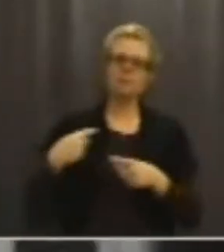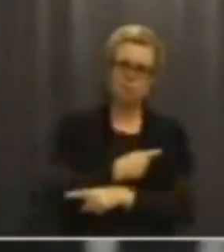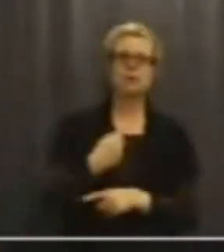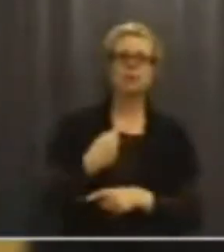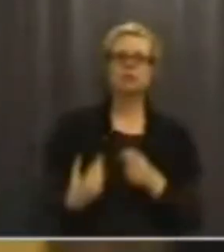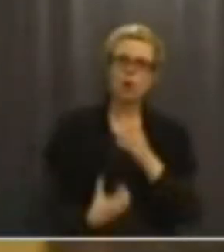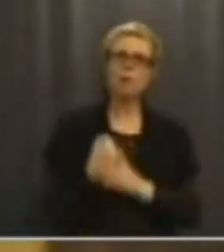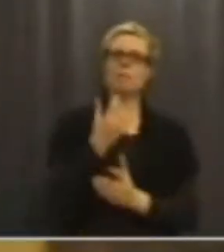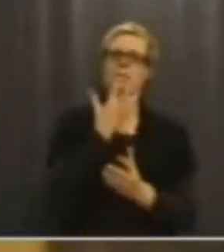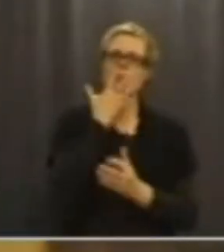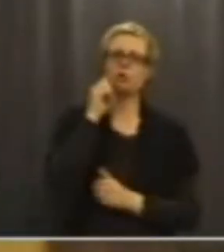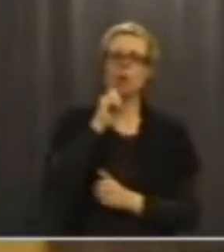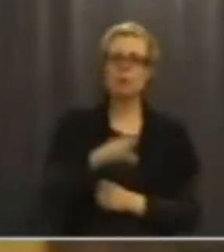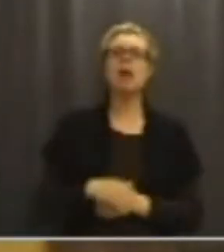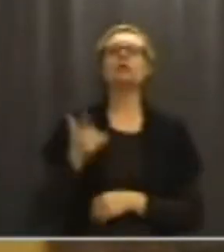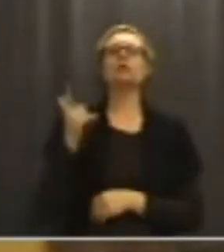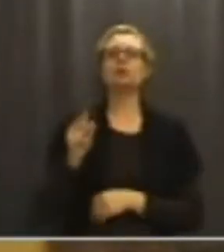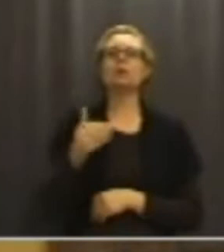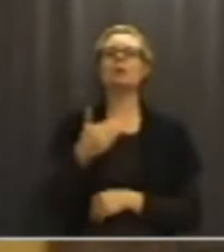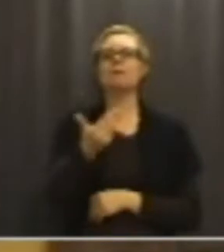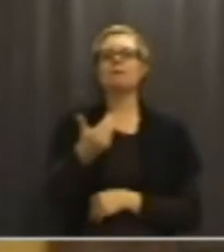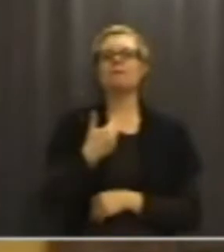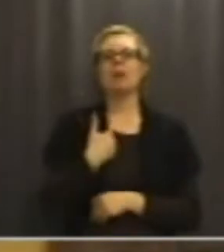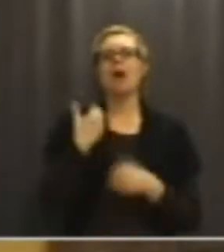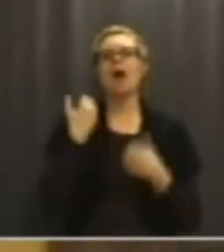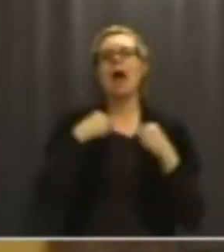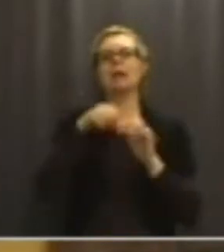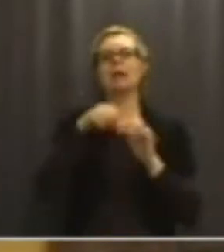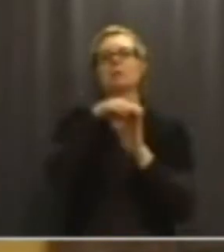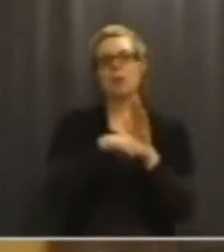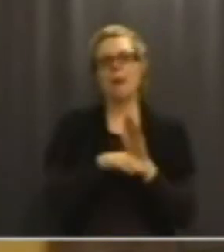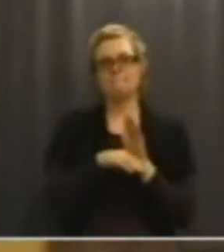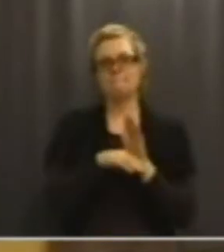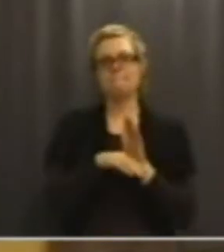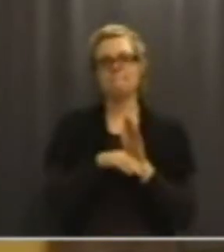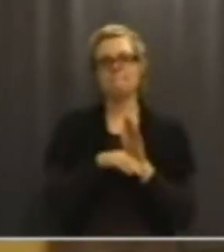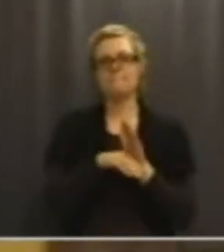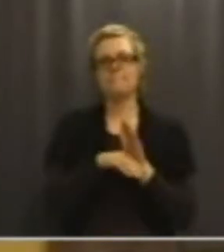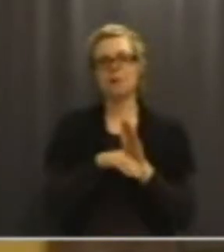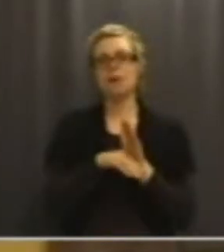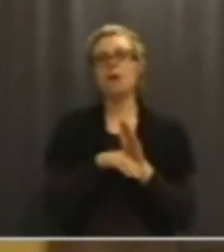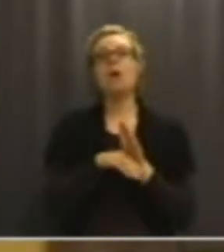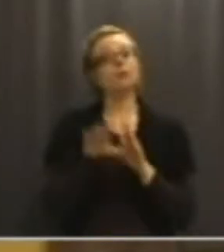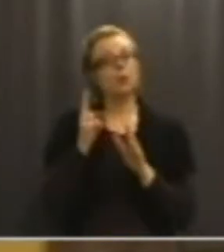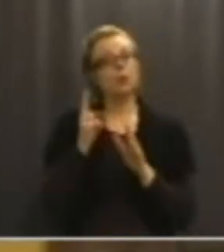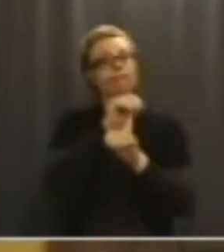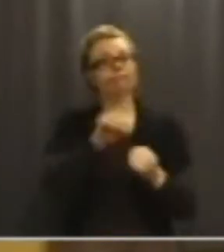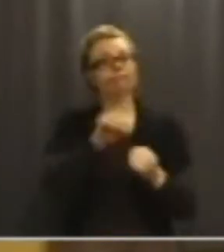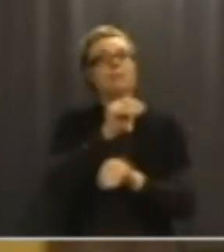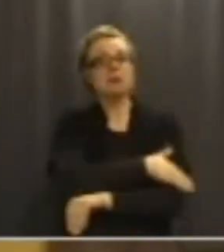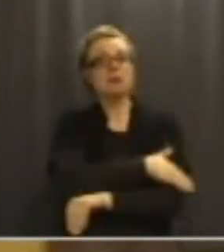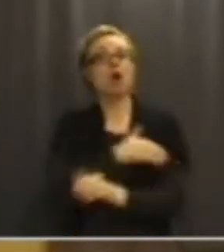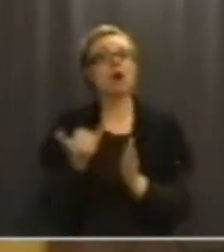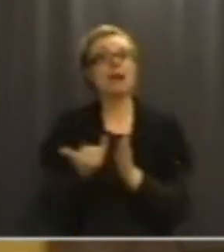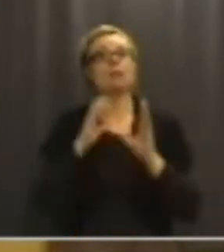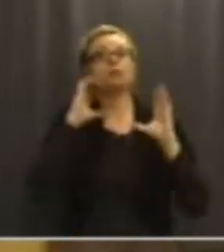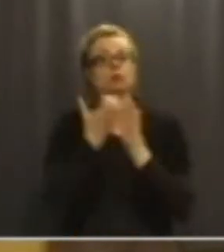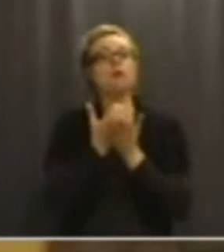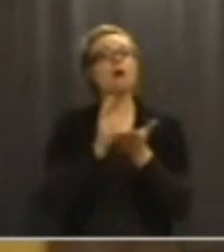är väl gott och väl att vi har fått det här handlingsprogrammet. Man utbildar ju personalen inom